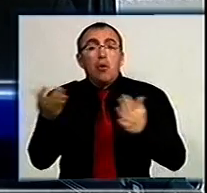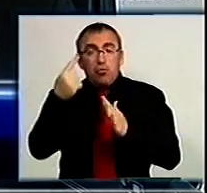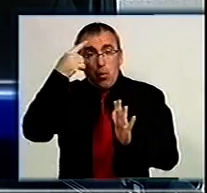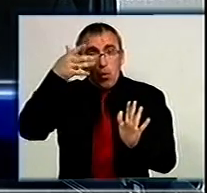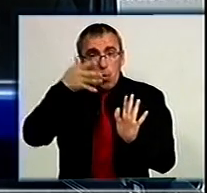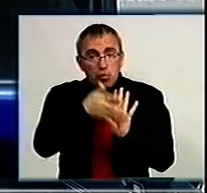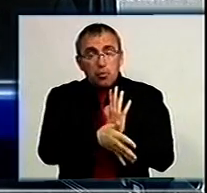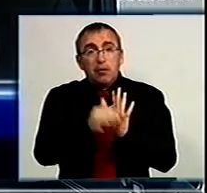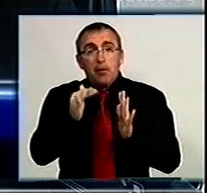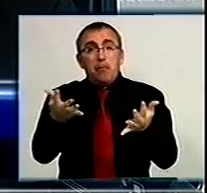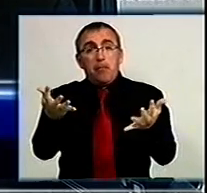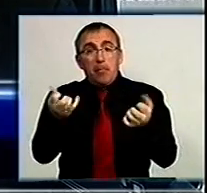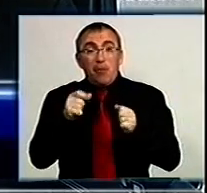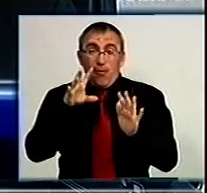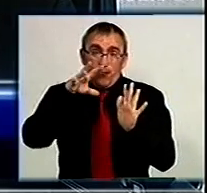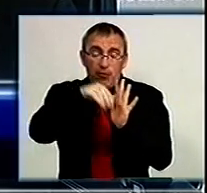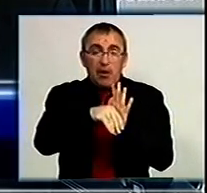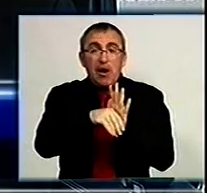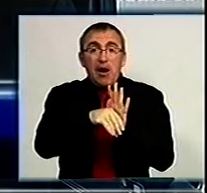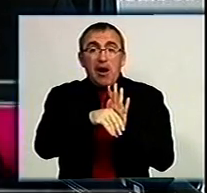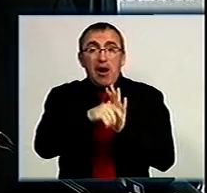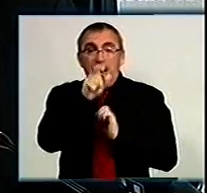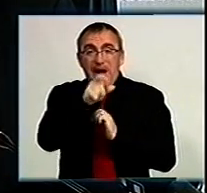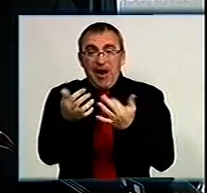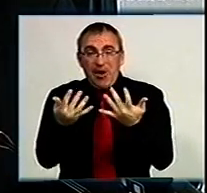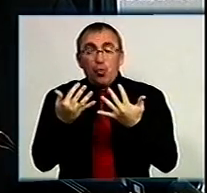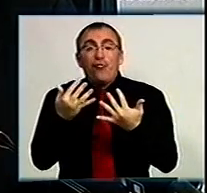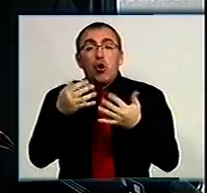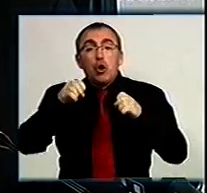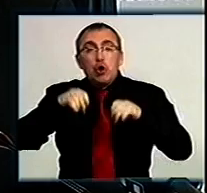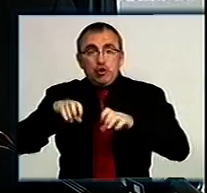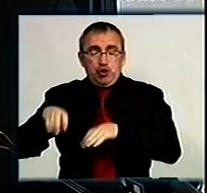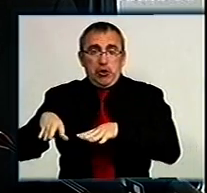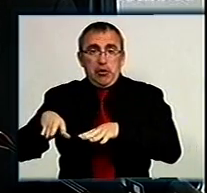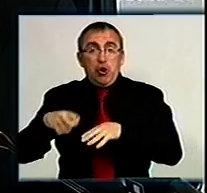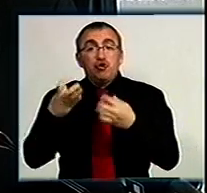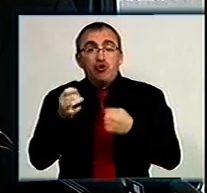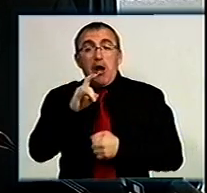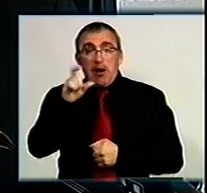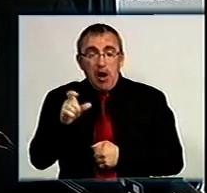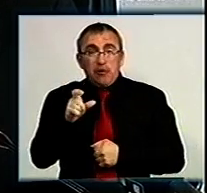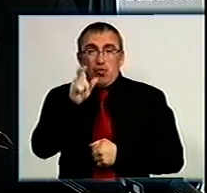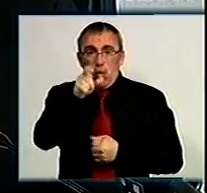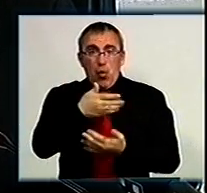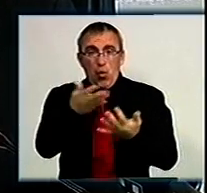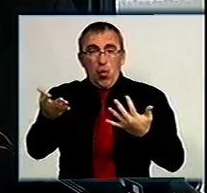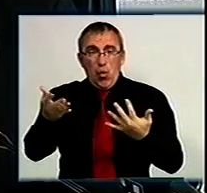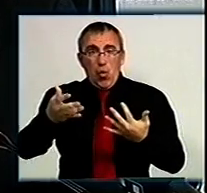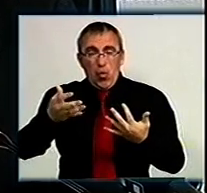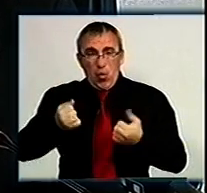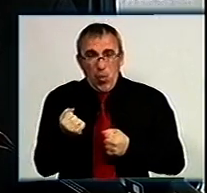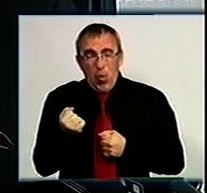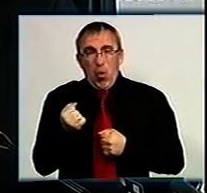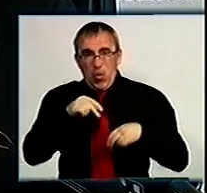розуміють, і приймати, в тому числі, і кадрові рішення. Тому, іще раз, шановні колеги, шановні голови